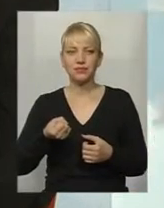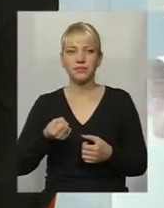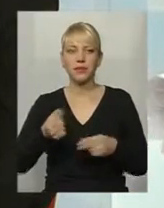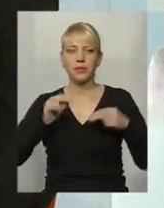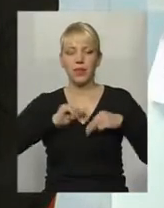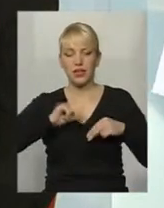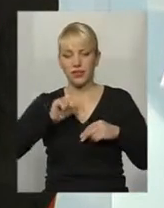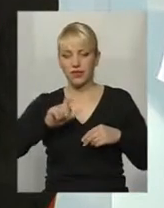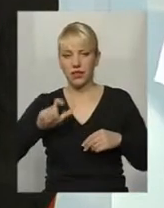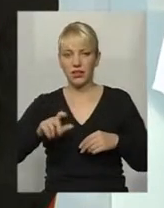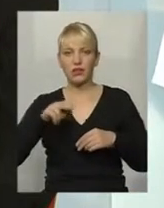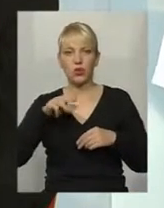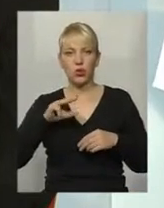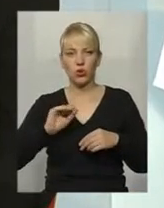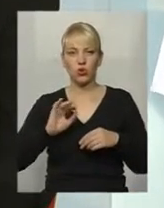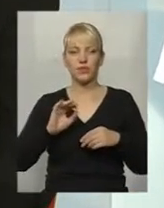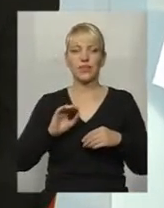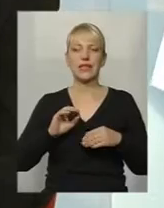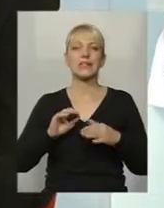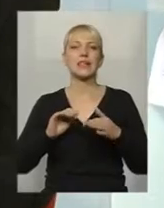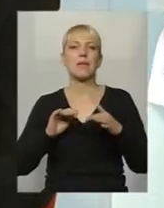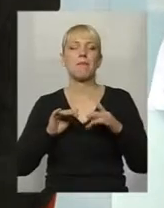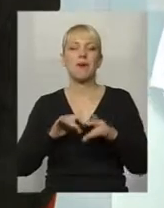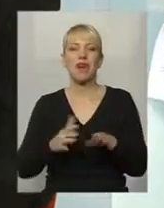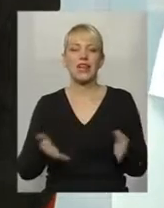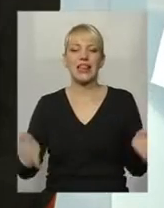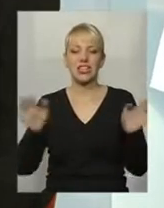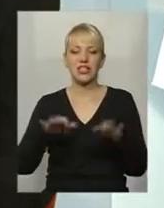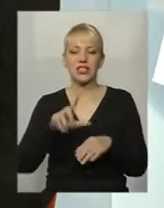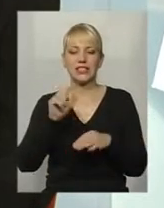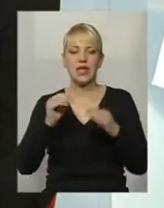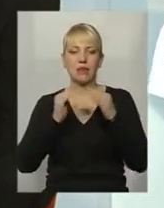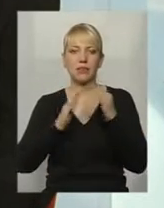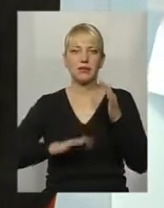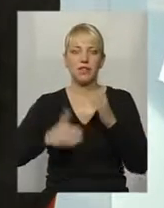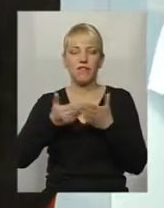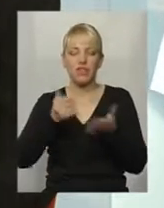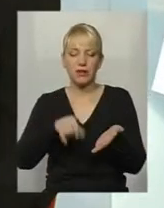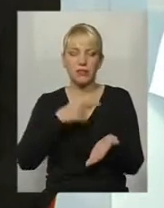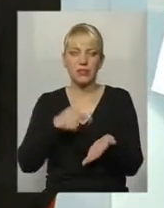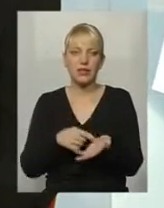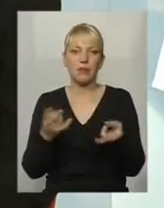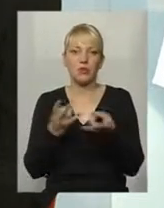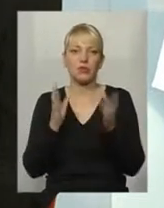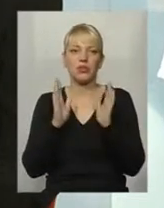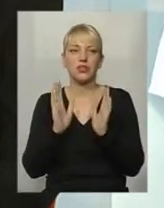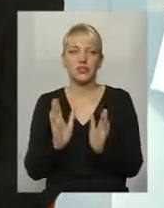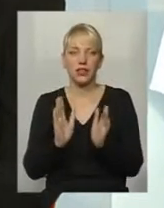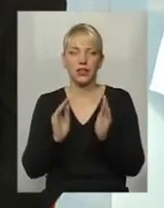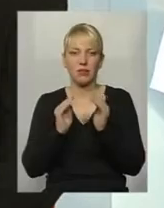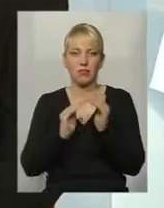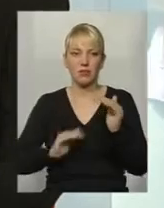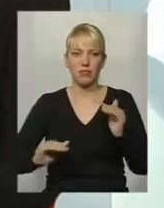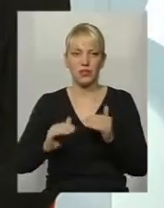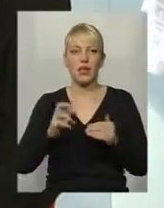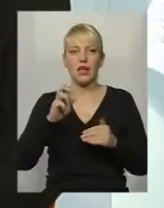працівників, то справа сталася за приміщенням. Від міста потрібно було лише тільки приміщення. І ми мали